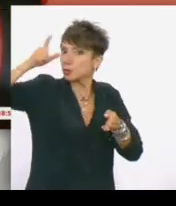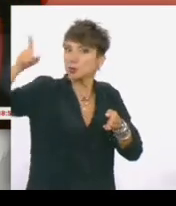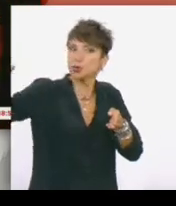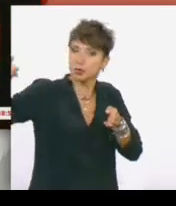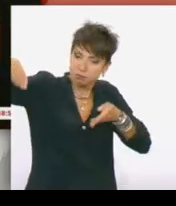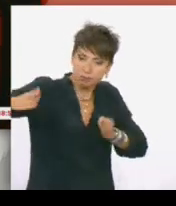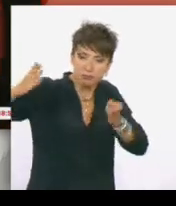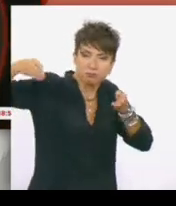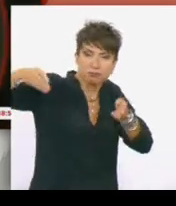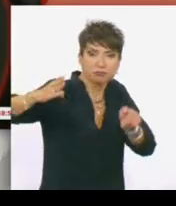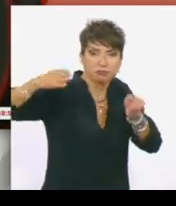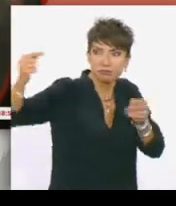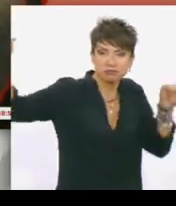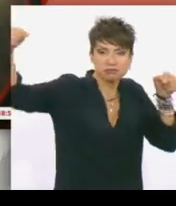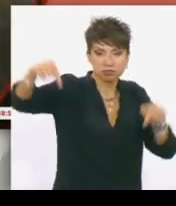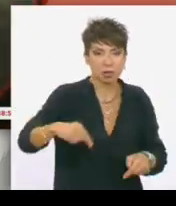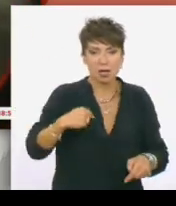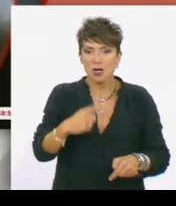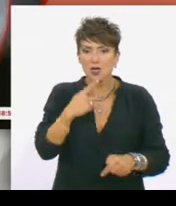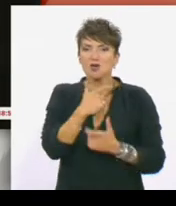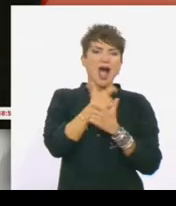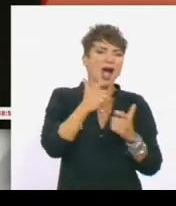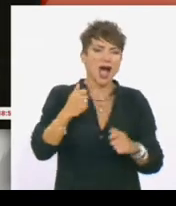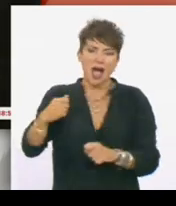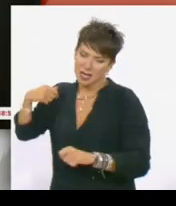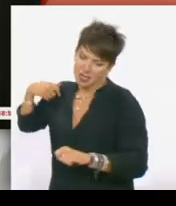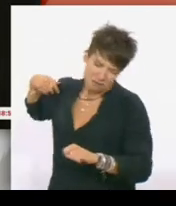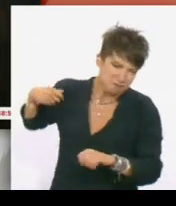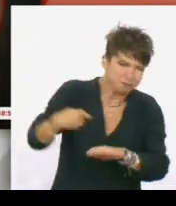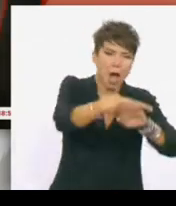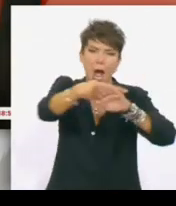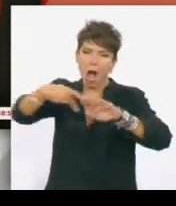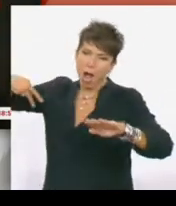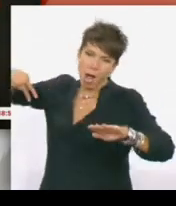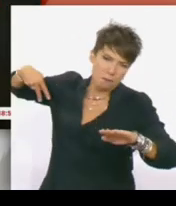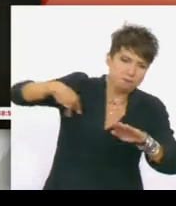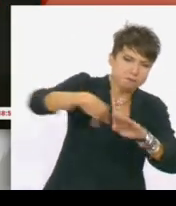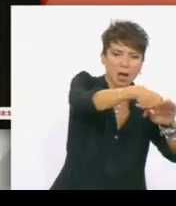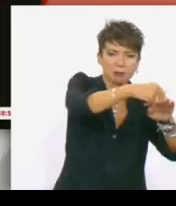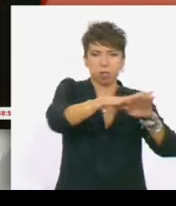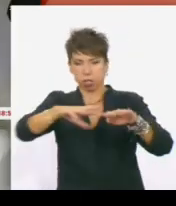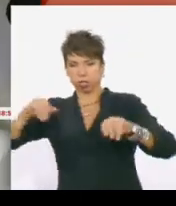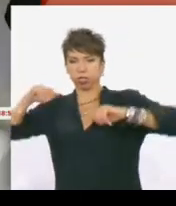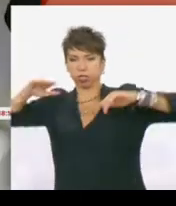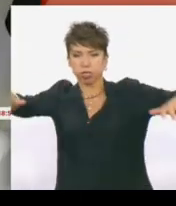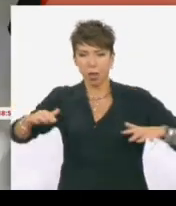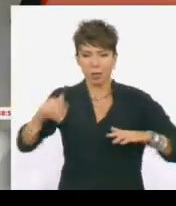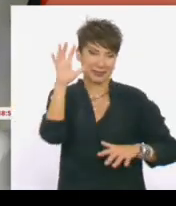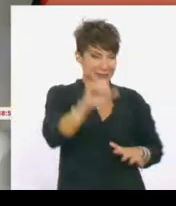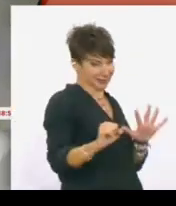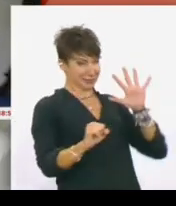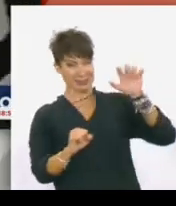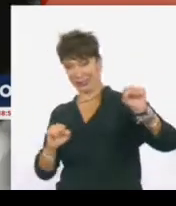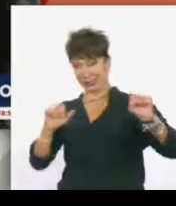Ουρλιάζουν για βοήθεια. Το κύμα τους ρίχνει με δύναμη στα βράχια και μετά τραβάει πίσω τρεις από αυτούς. Μια τεράστια